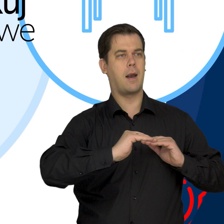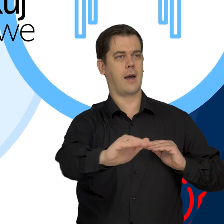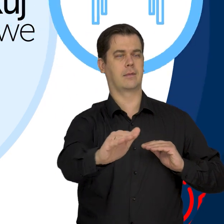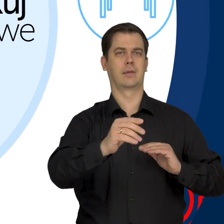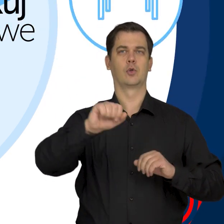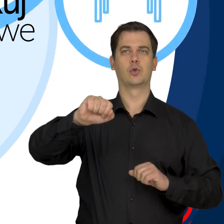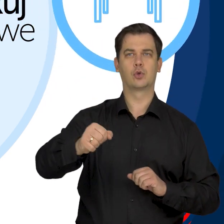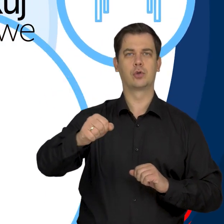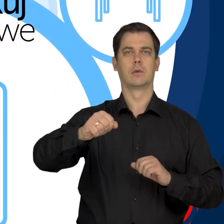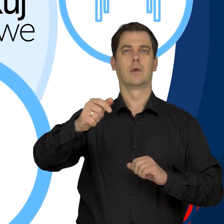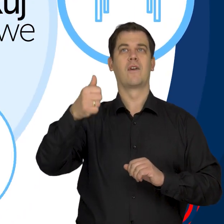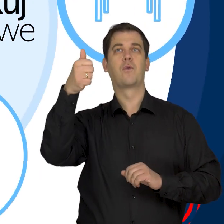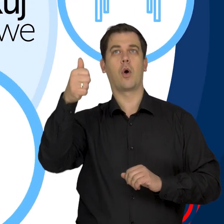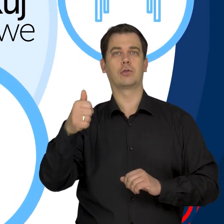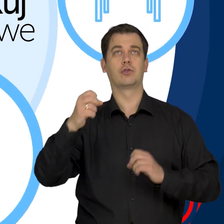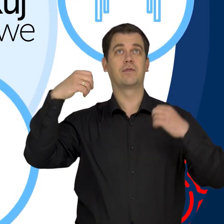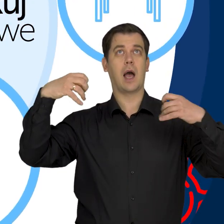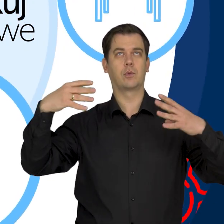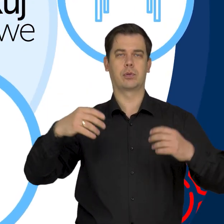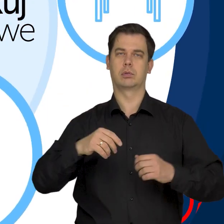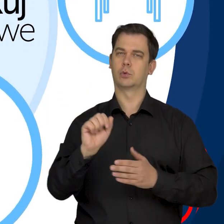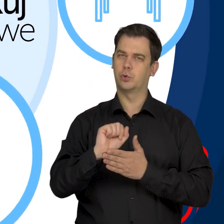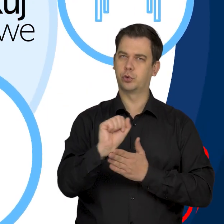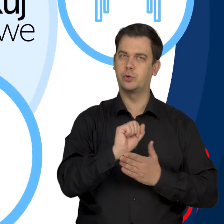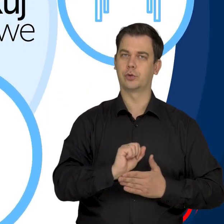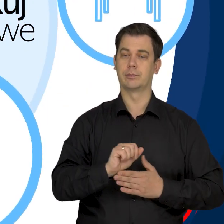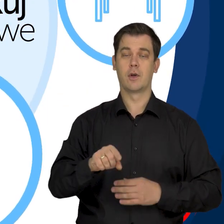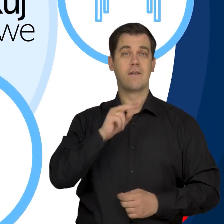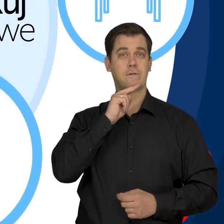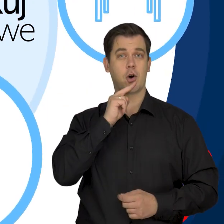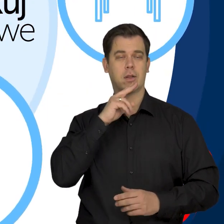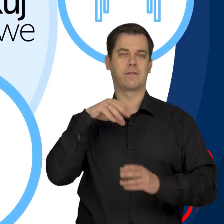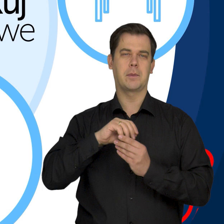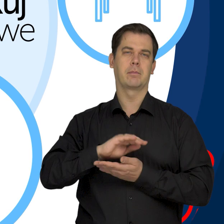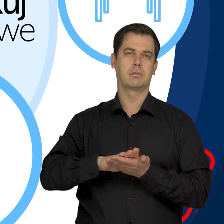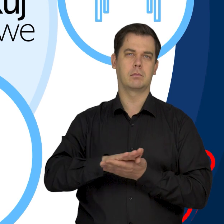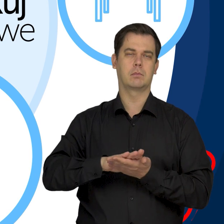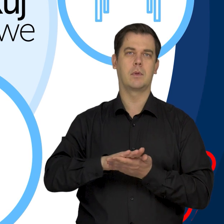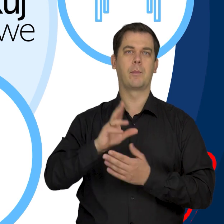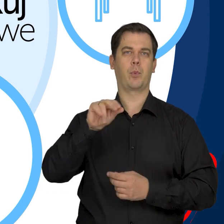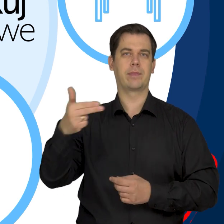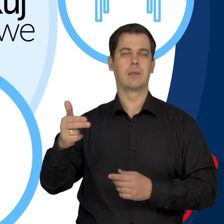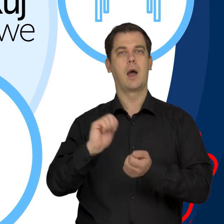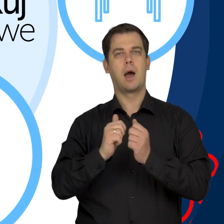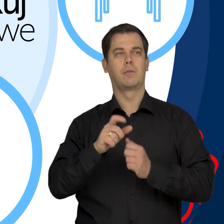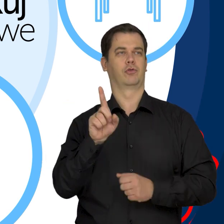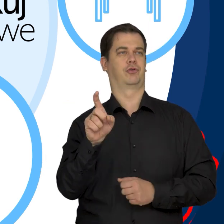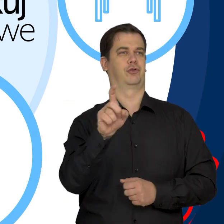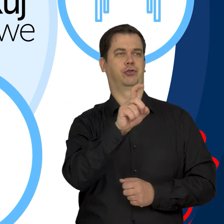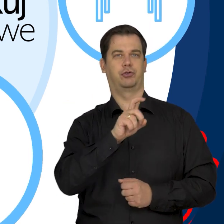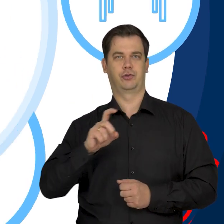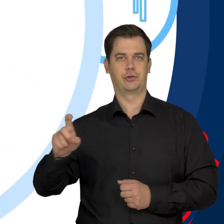lady, stoły, klamki i włączniki światła. Używaj do tego wody z detergentem lub środka dezynfekcyjnego.